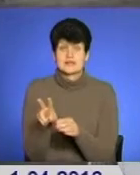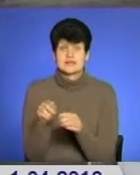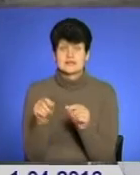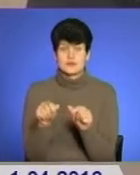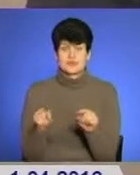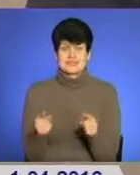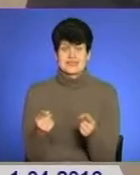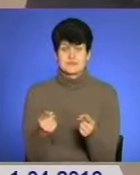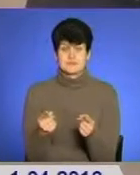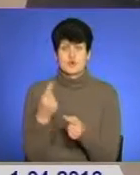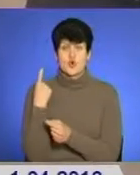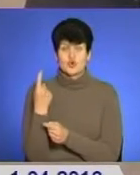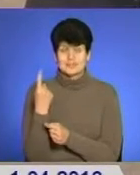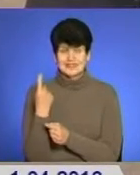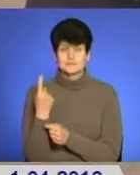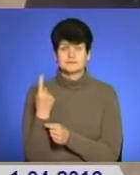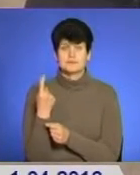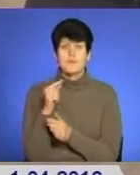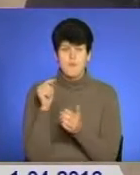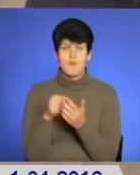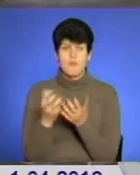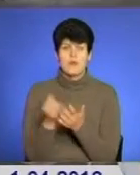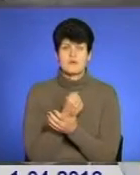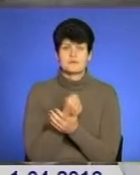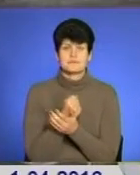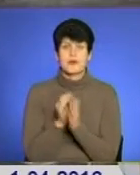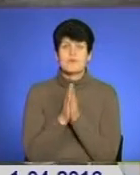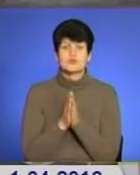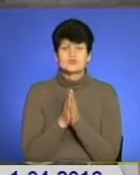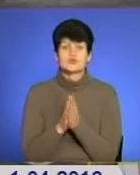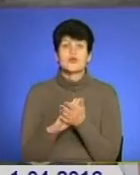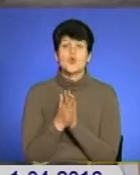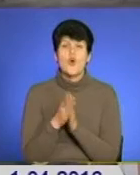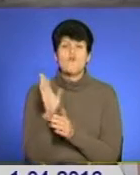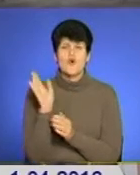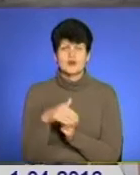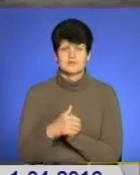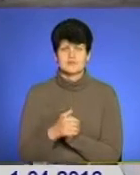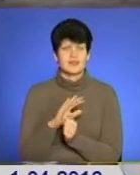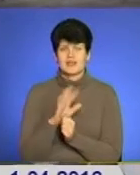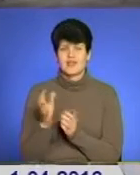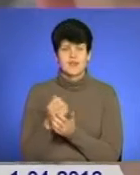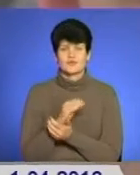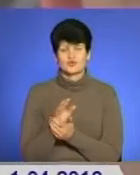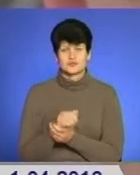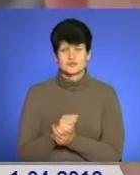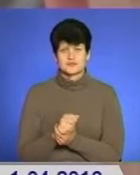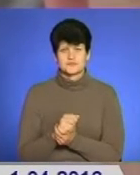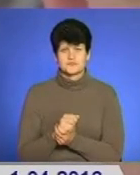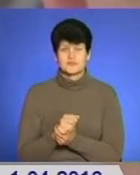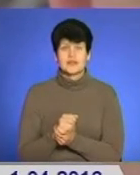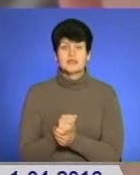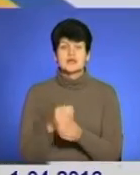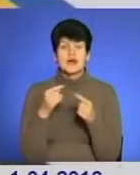затримали. Один все-таки попався. Просилися, казали, договоримося. Ні, ні, не получиться нічого. На жодну з